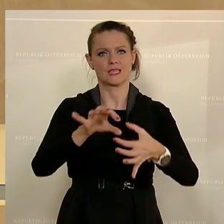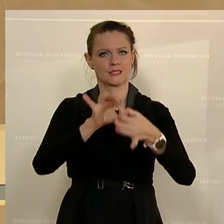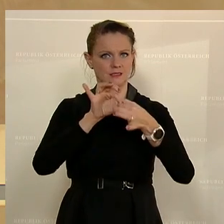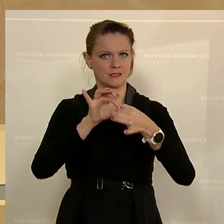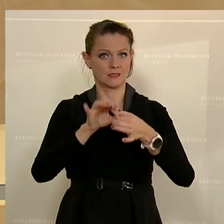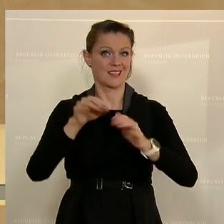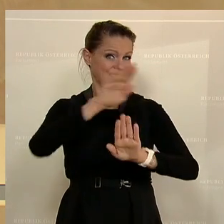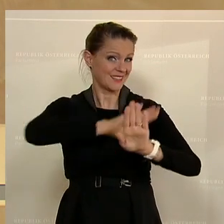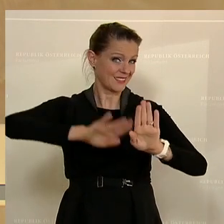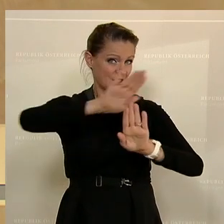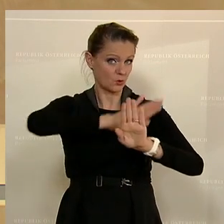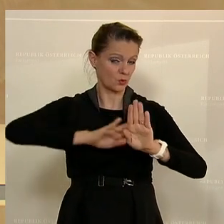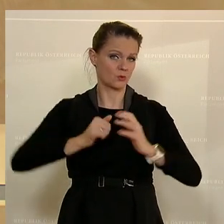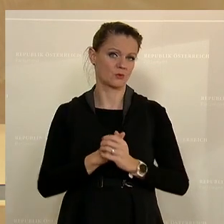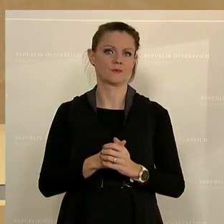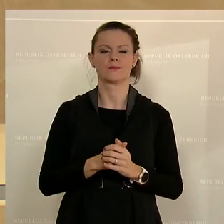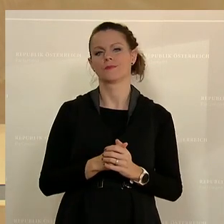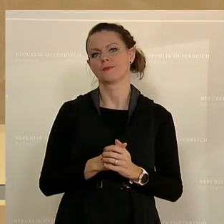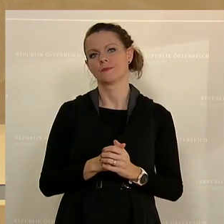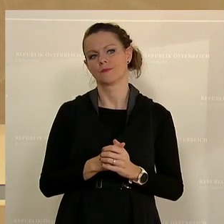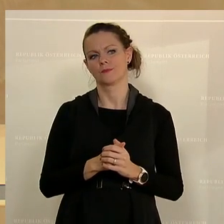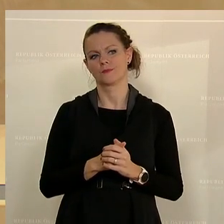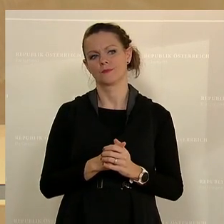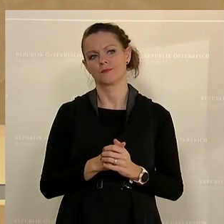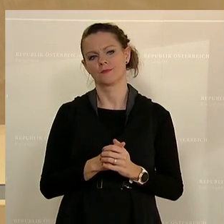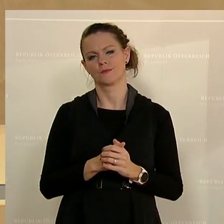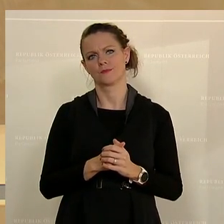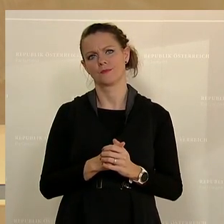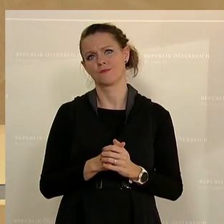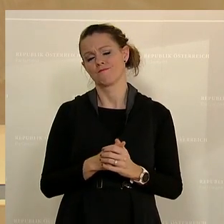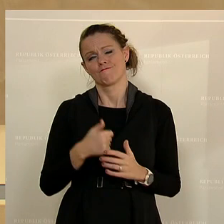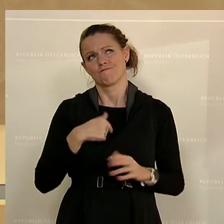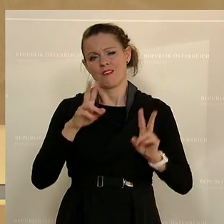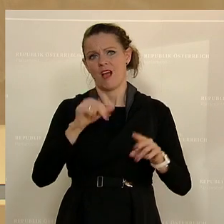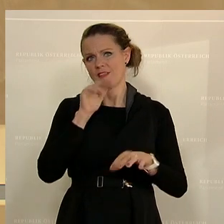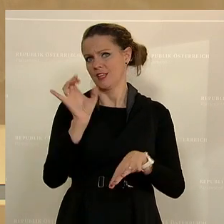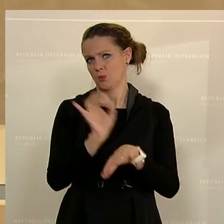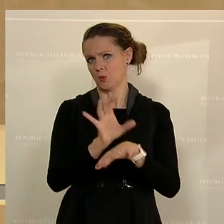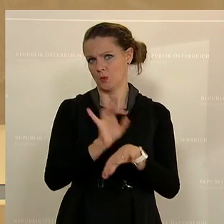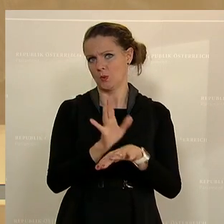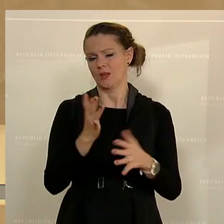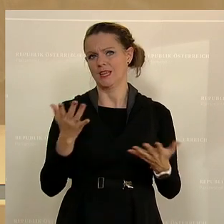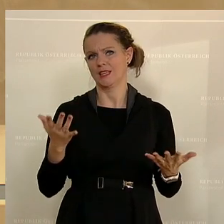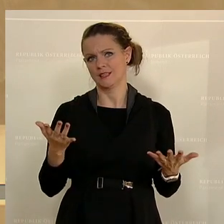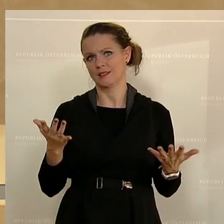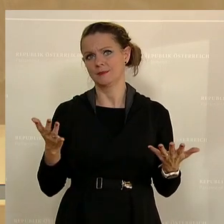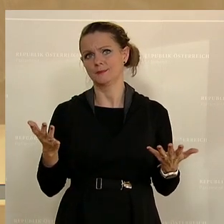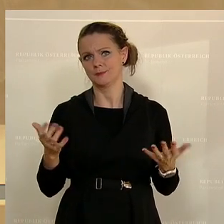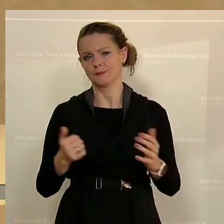das, was dahinter steht. Und auch hier bin ich nicht ganz glücklich damit, wie die